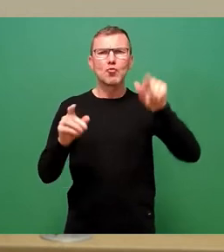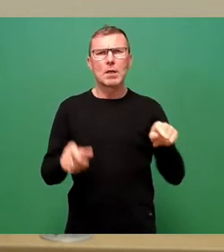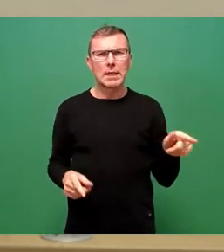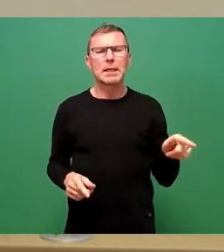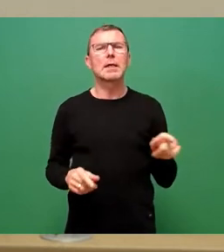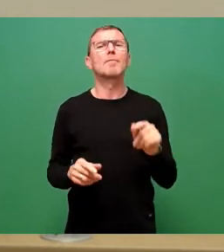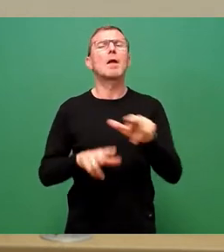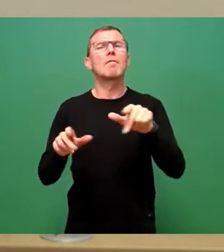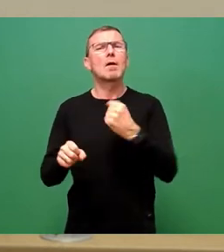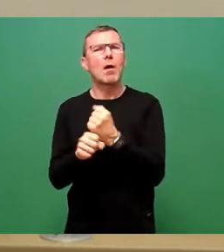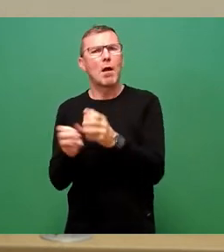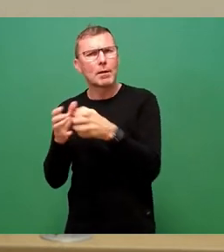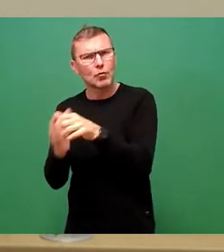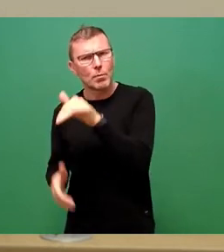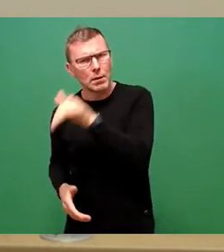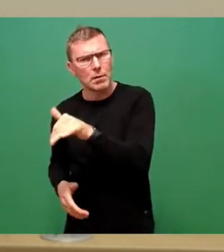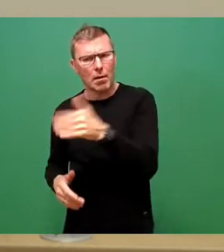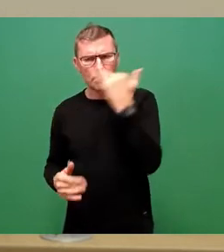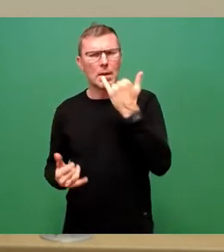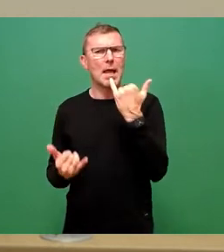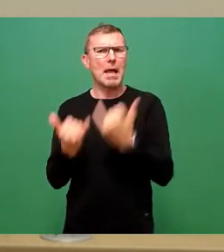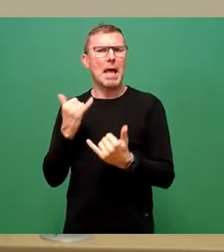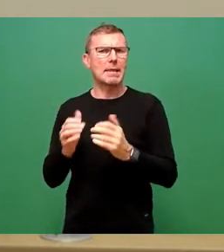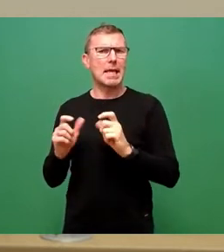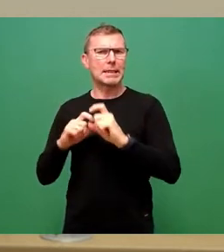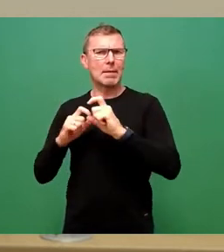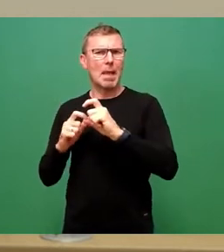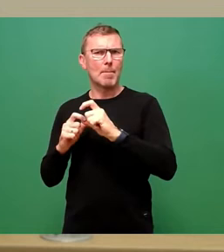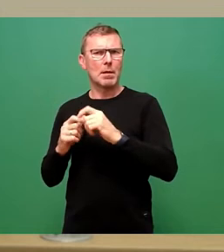Verwaltungsarbeitsgruppe, die sich zuletzt Ende September getroffen hat.